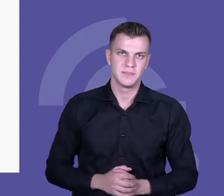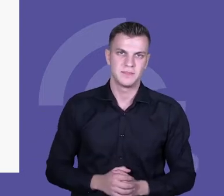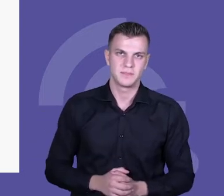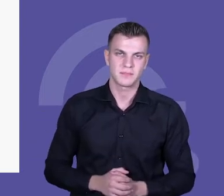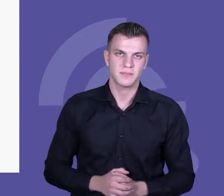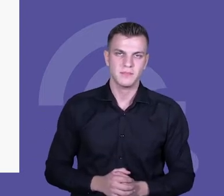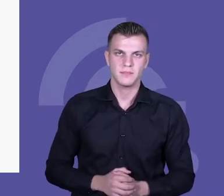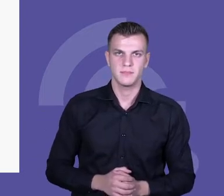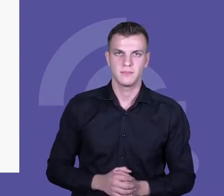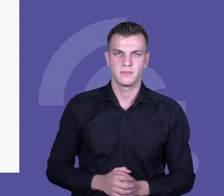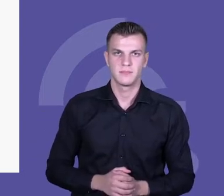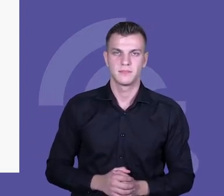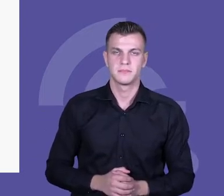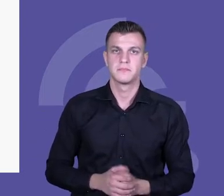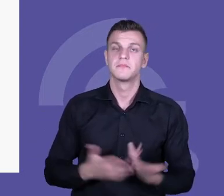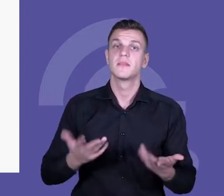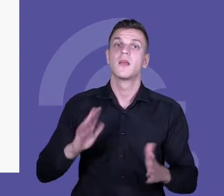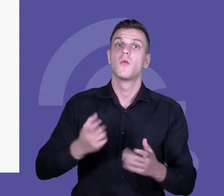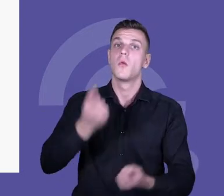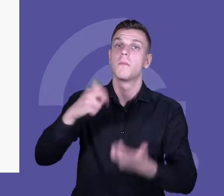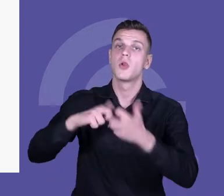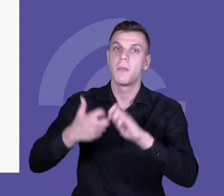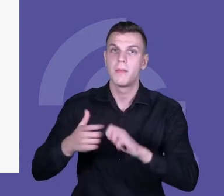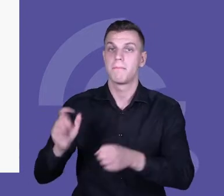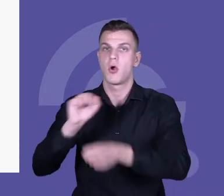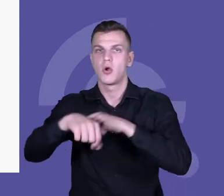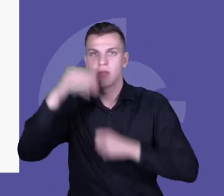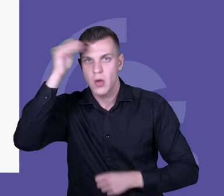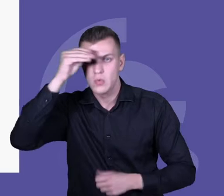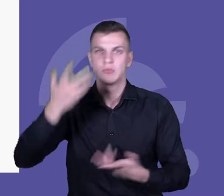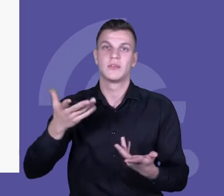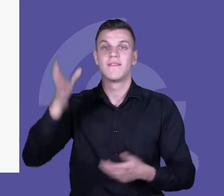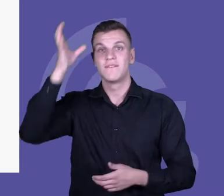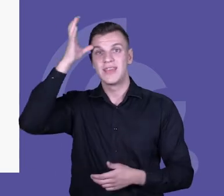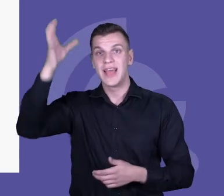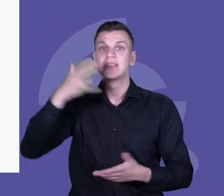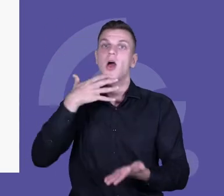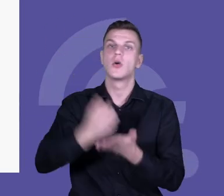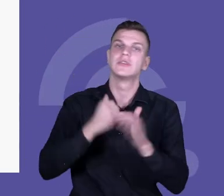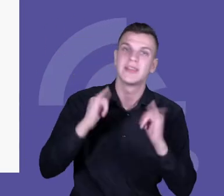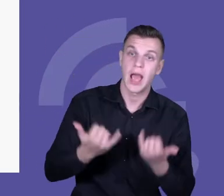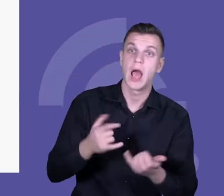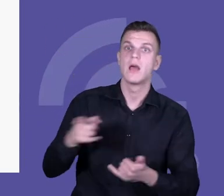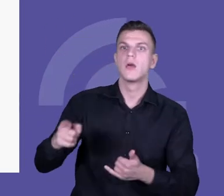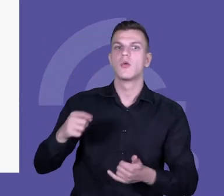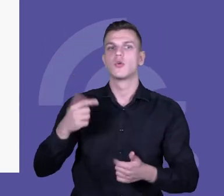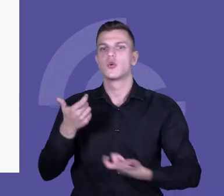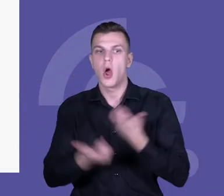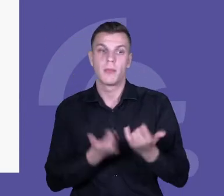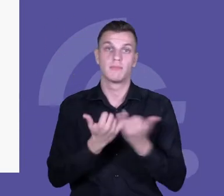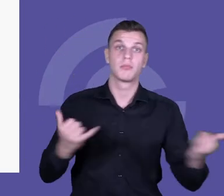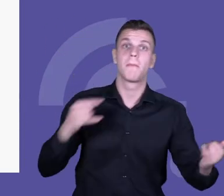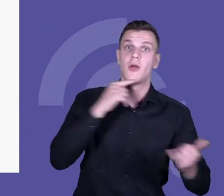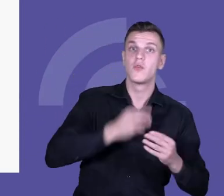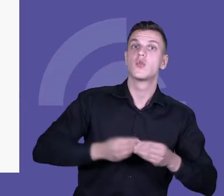tych wyzwań. To są metody pozwalające na budowanie wiedzy, to są metody pozwalające na rozwijanie umiejętności, ale też częścią tej